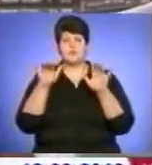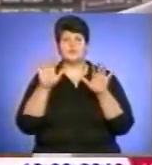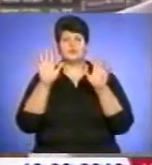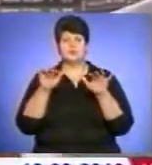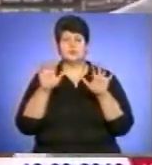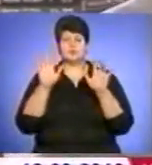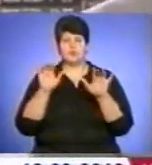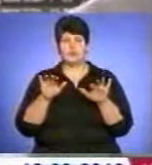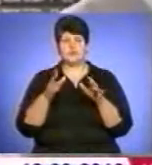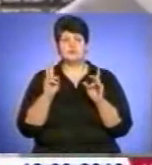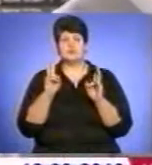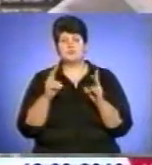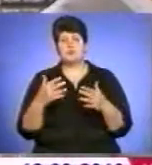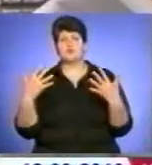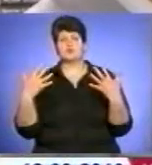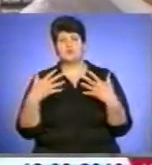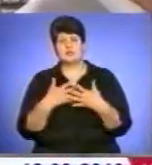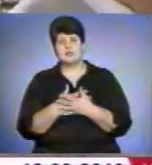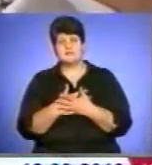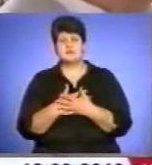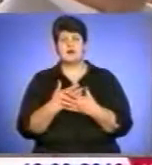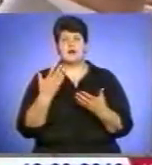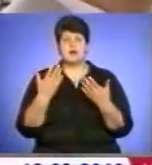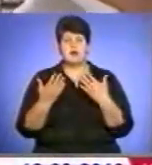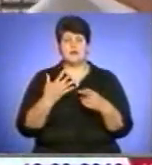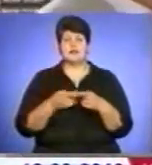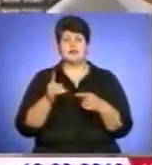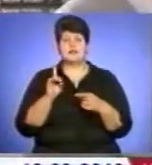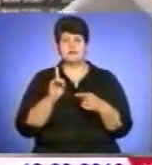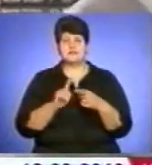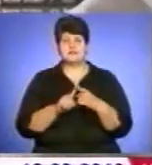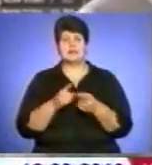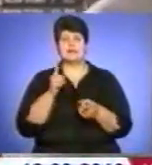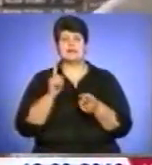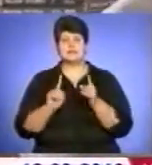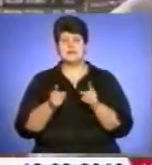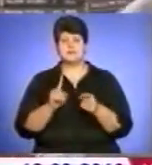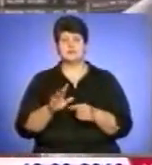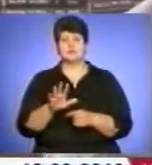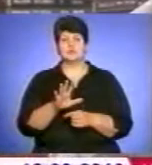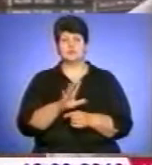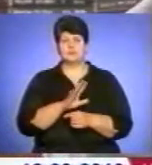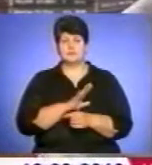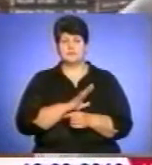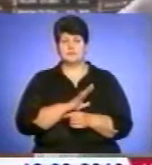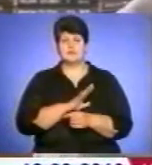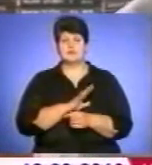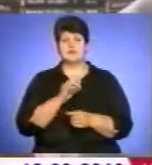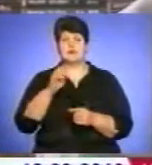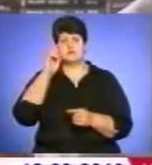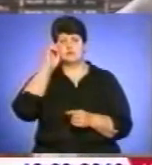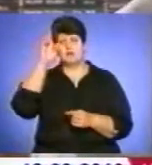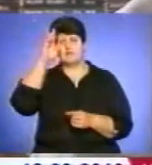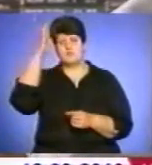дехто там проскидився, але все-таки це дійство відбулося. Слава Богу,